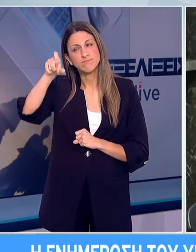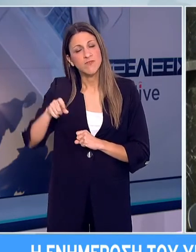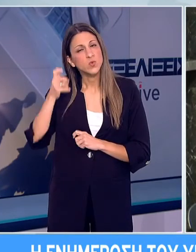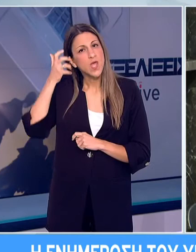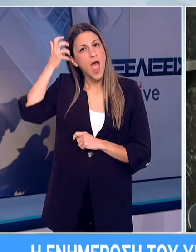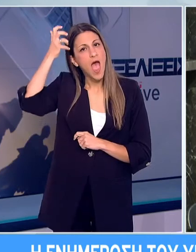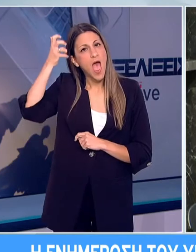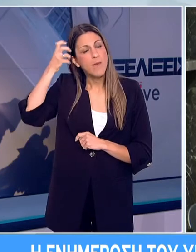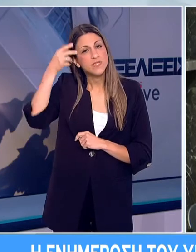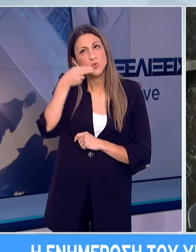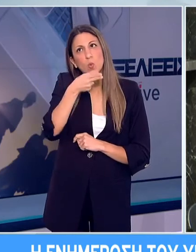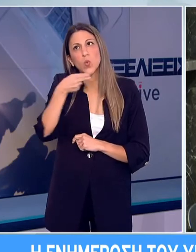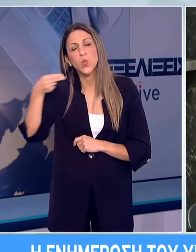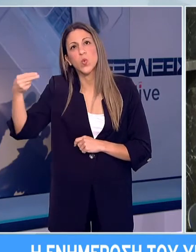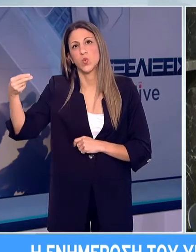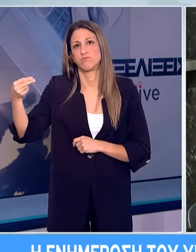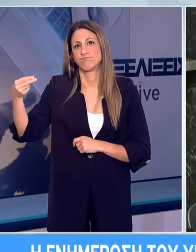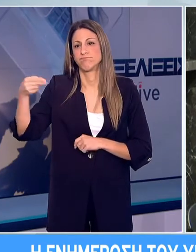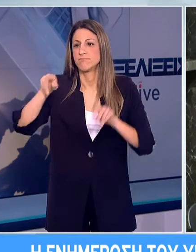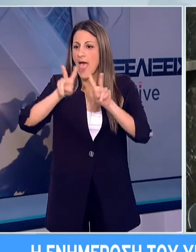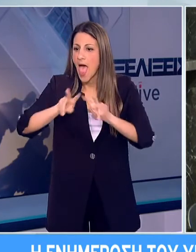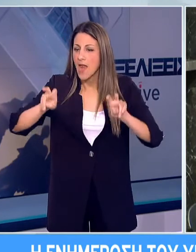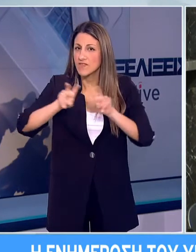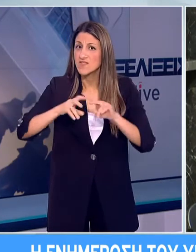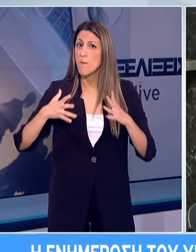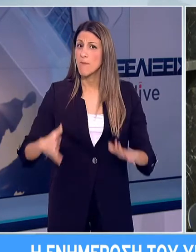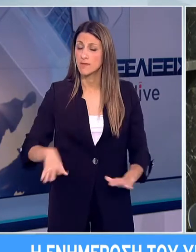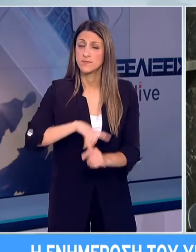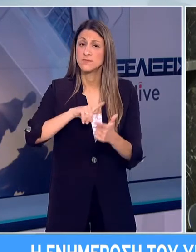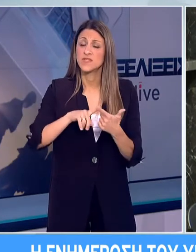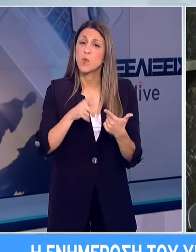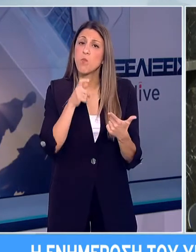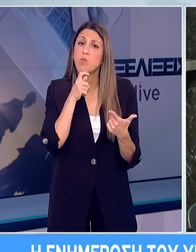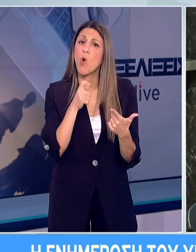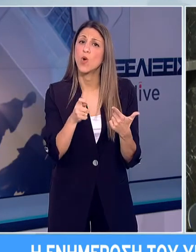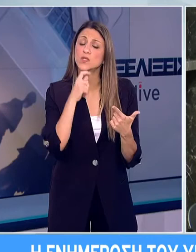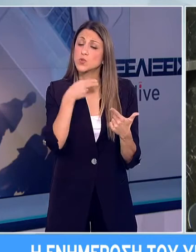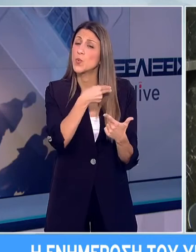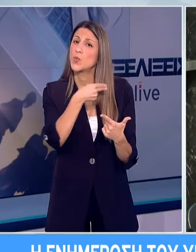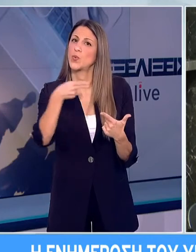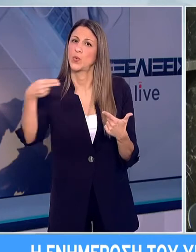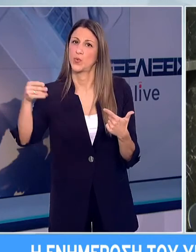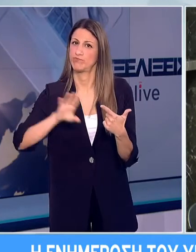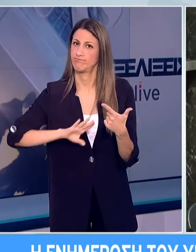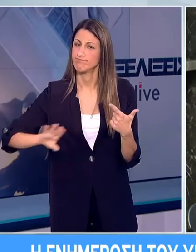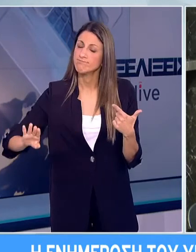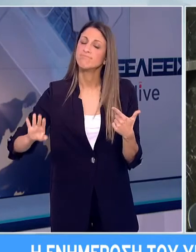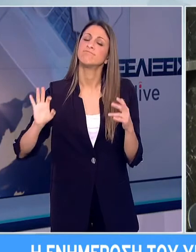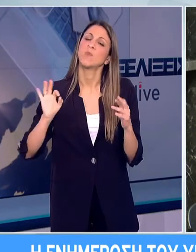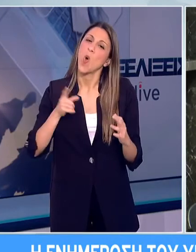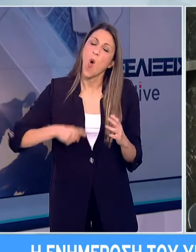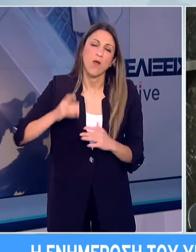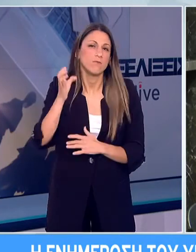πρωτοποριακό για την εποχή του έργο και πολιτικός, άφησε το αποτύπωμά του και στον χώρο της υγείας